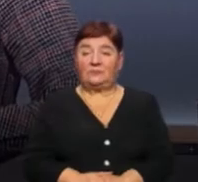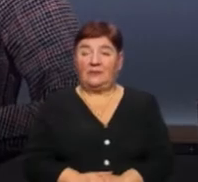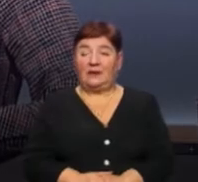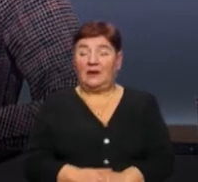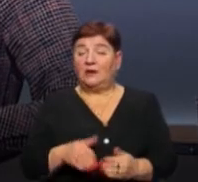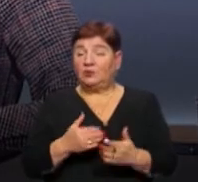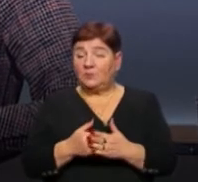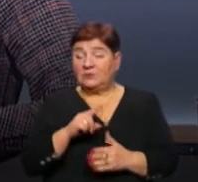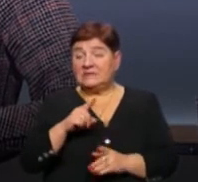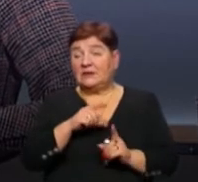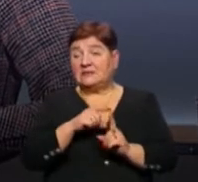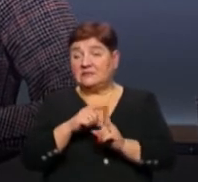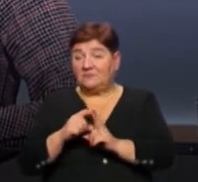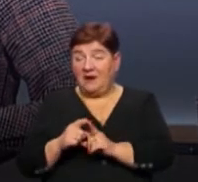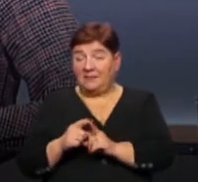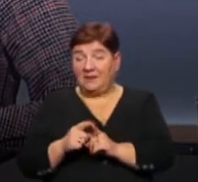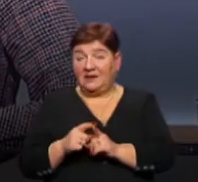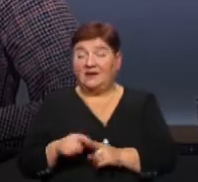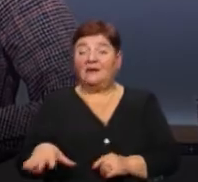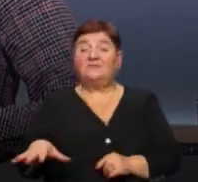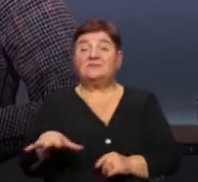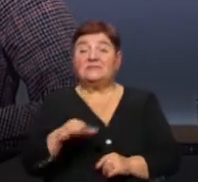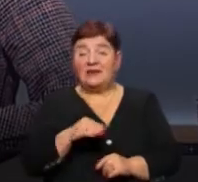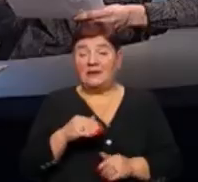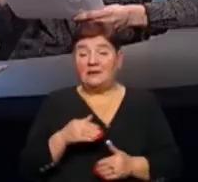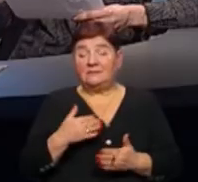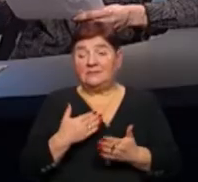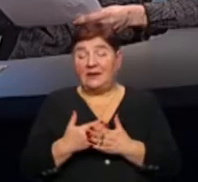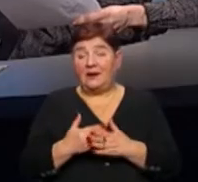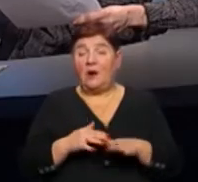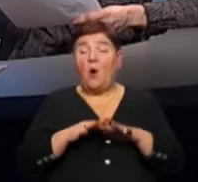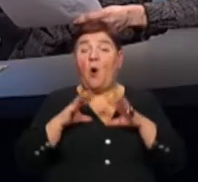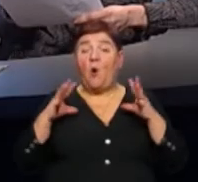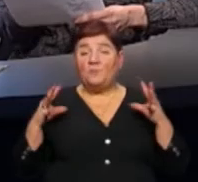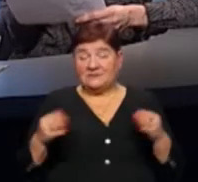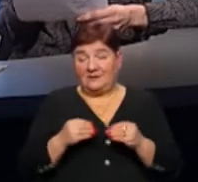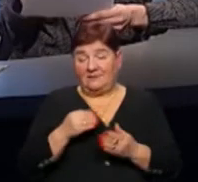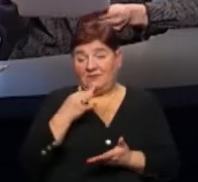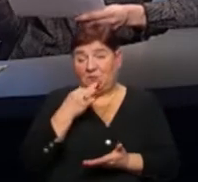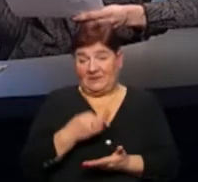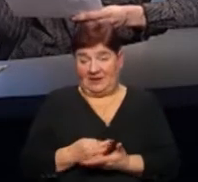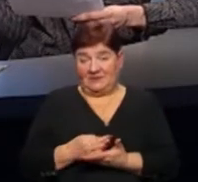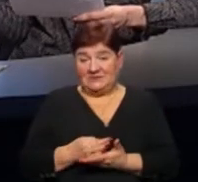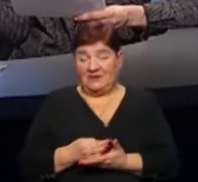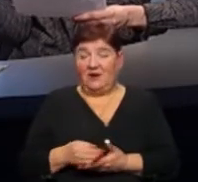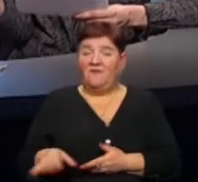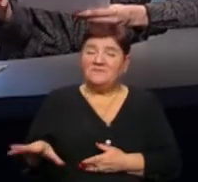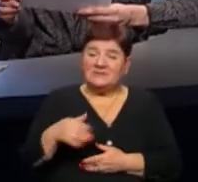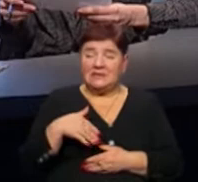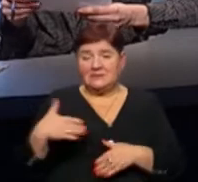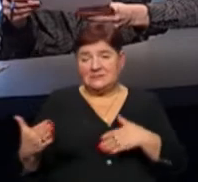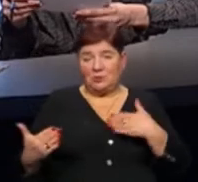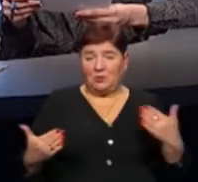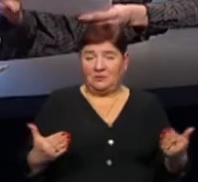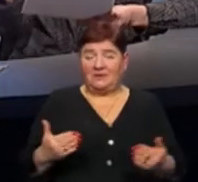Тобто, за словами Олени Патенко, в принципі, всі мають певний обсяг відповідальності усі сторони